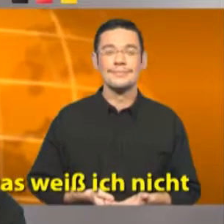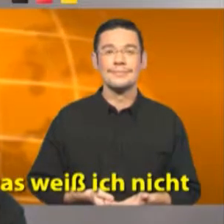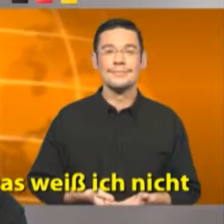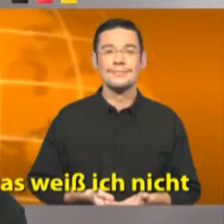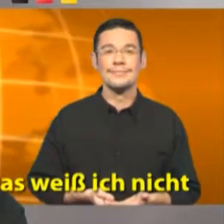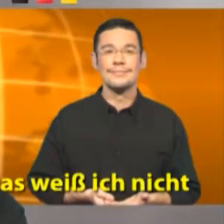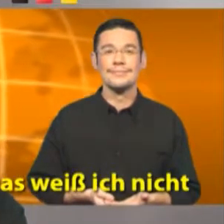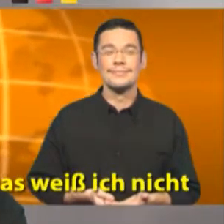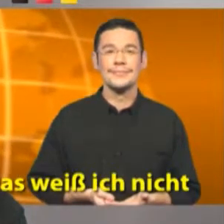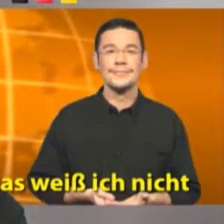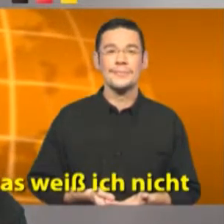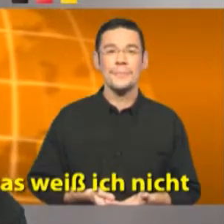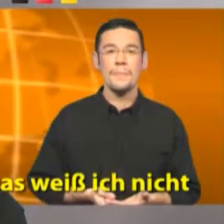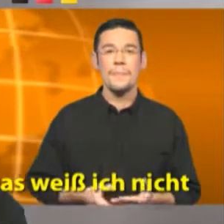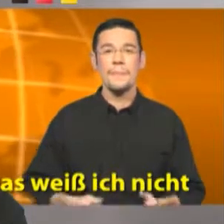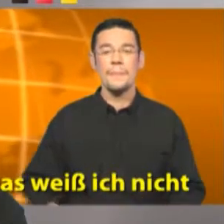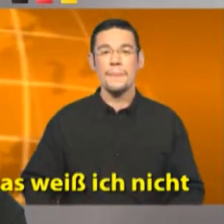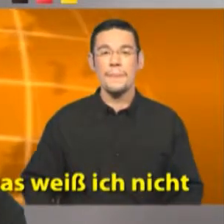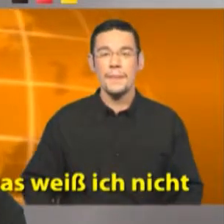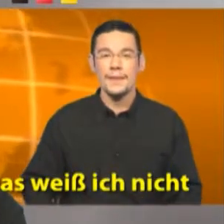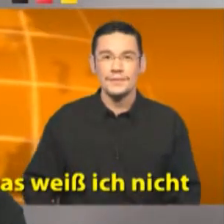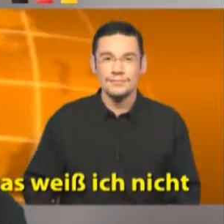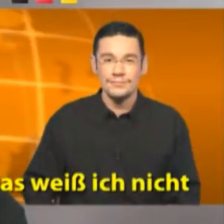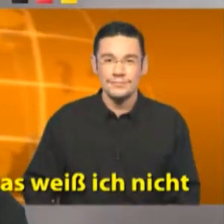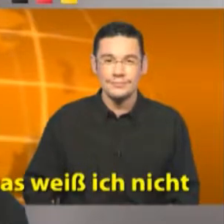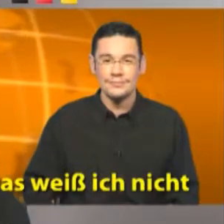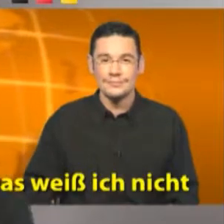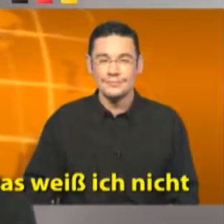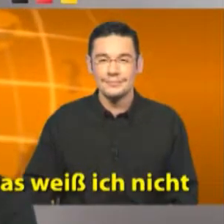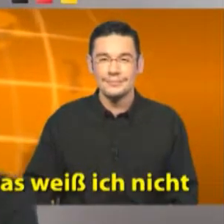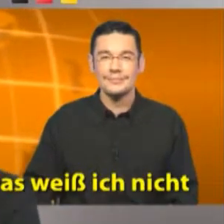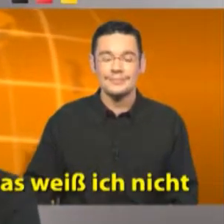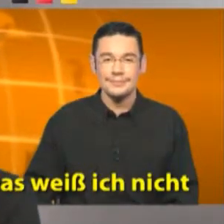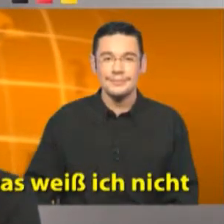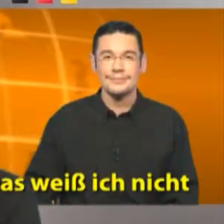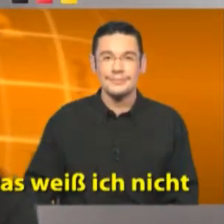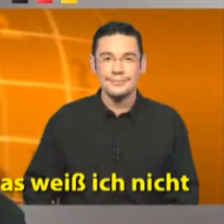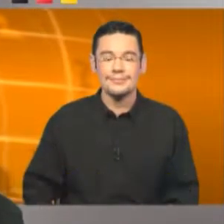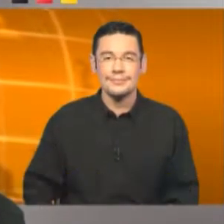Non Lo So Non Lo So